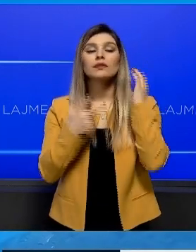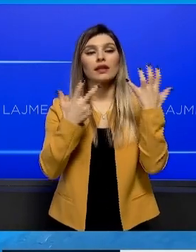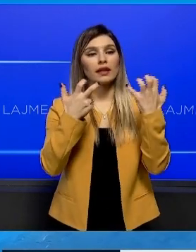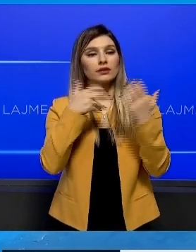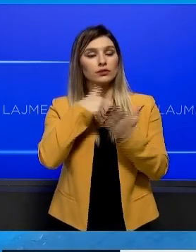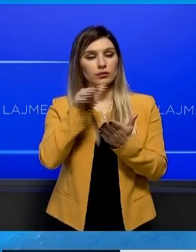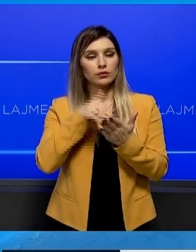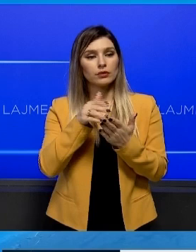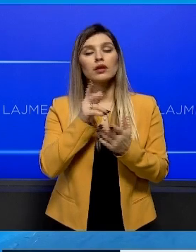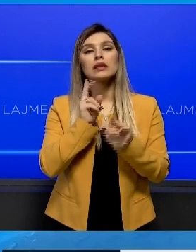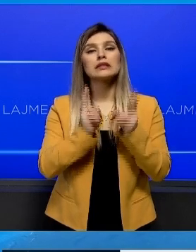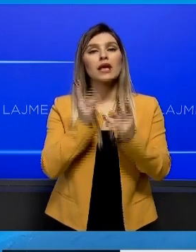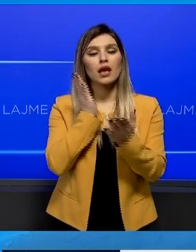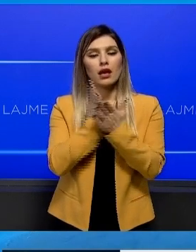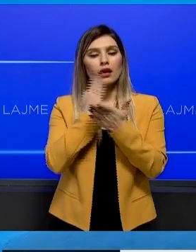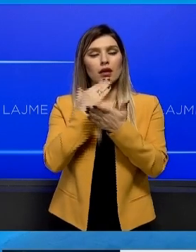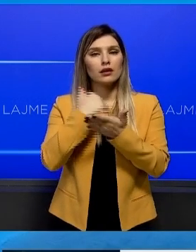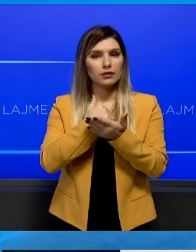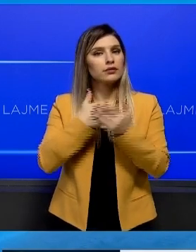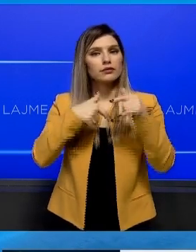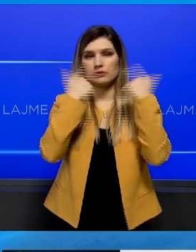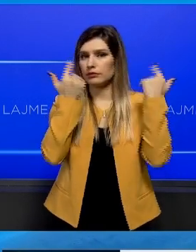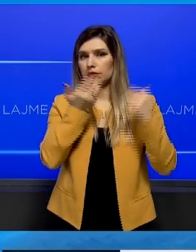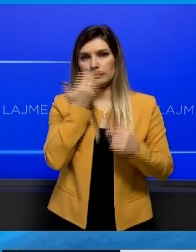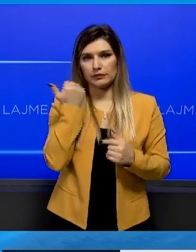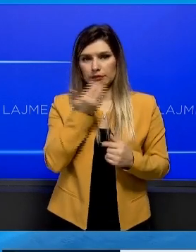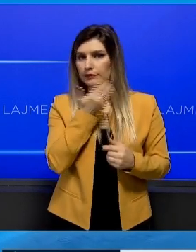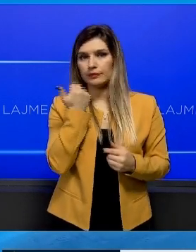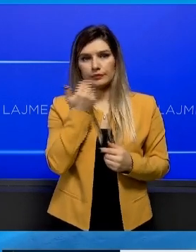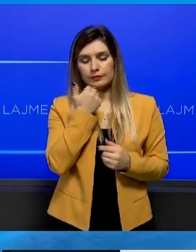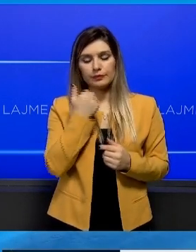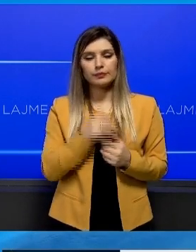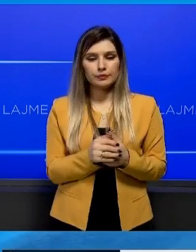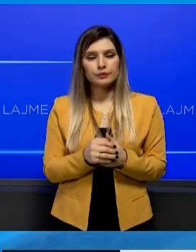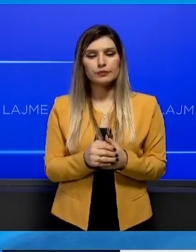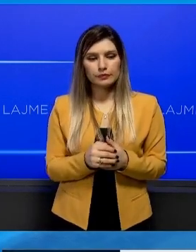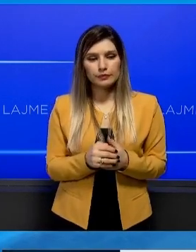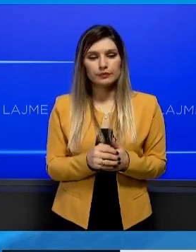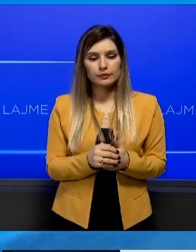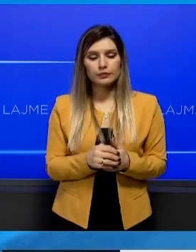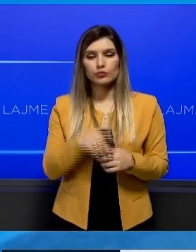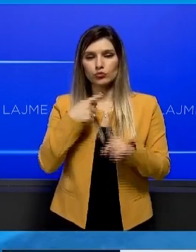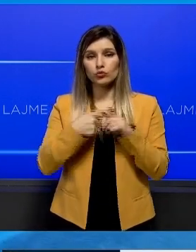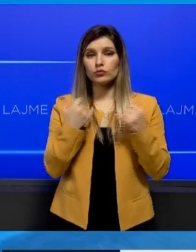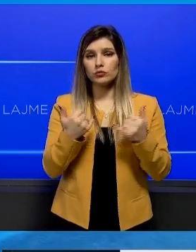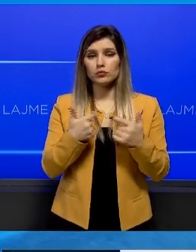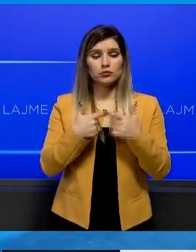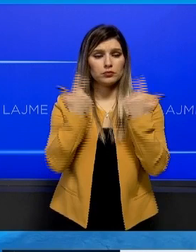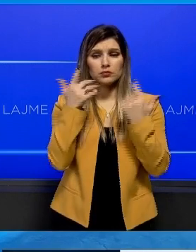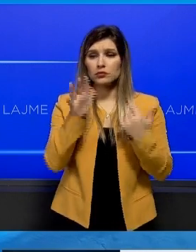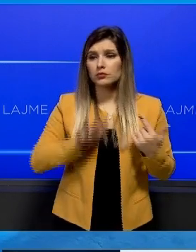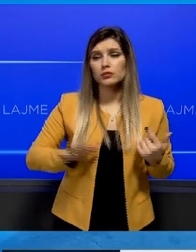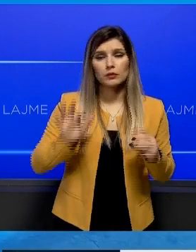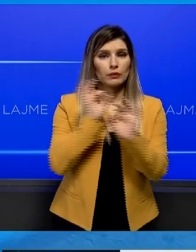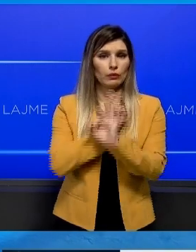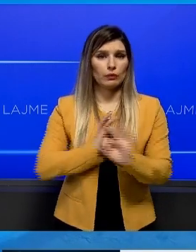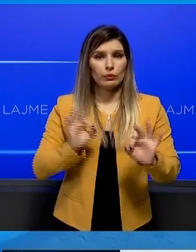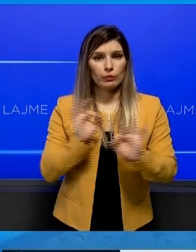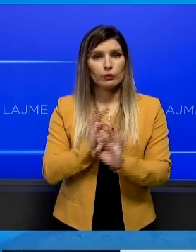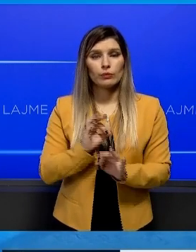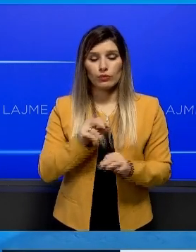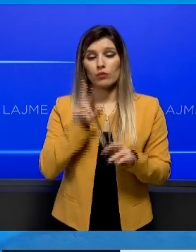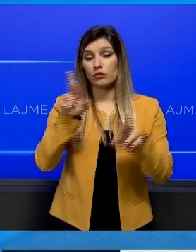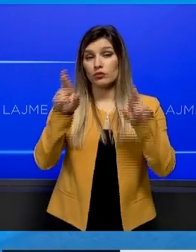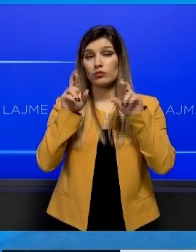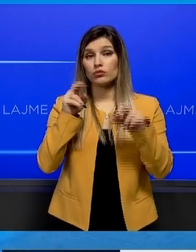në 800 kWh do të jetë e paqarët dhe kjo për konsumatorit për momentin, por shpresojmë që zyra